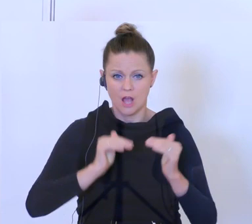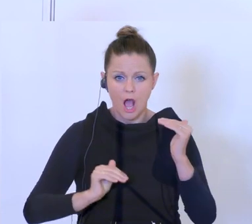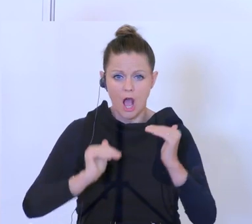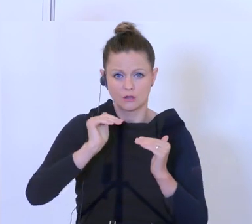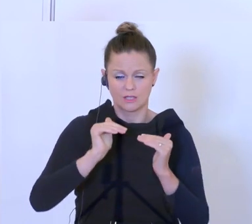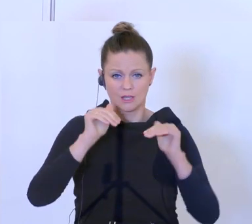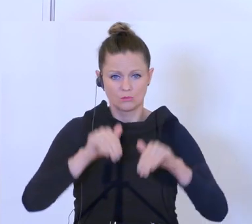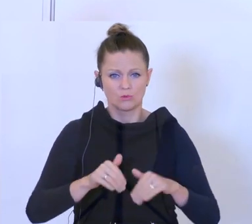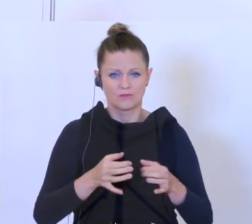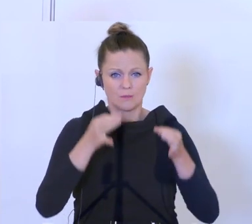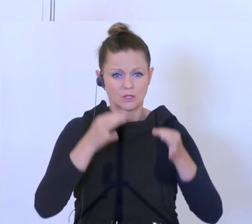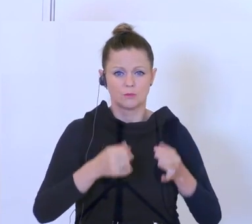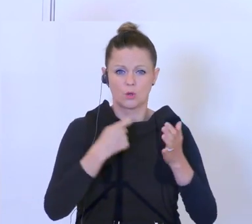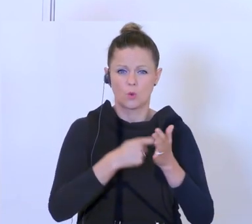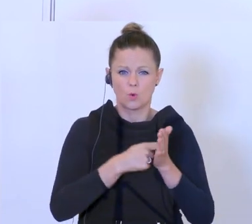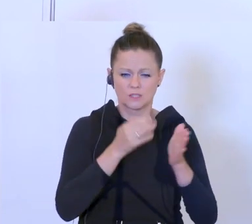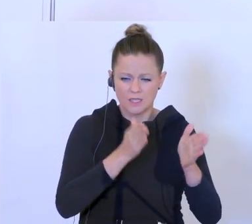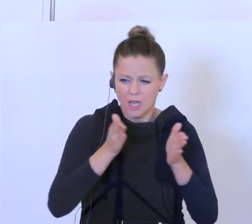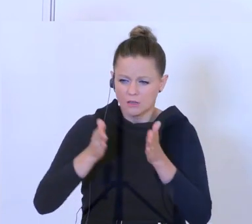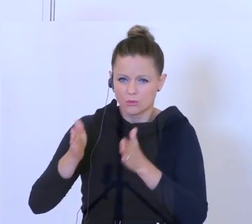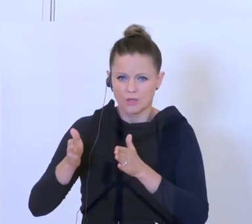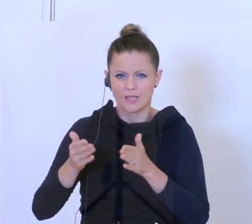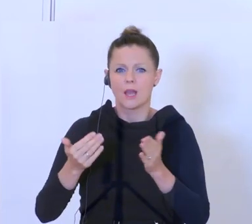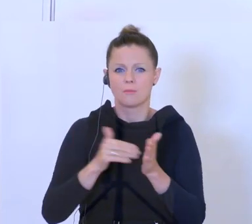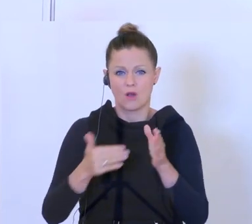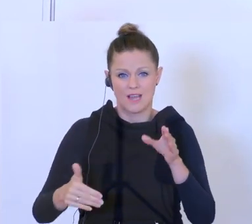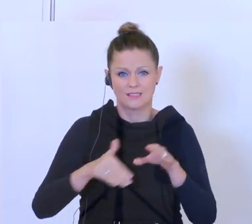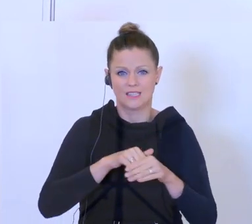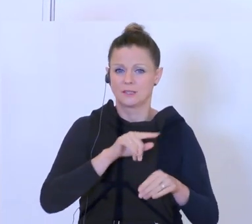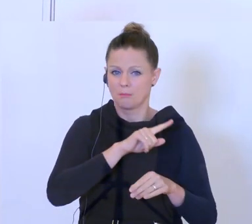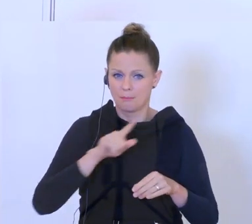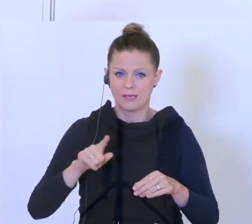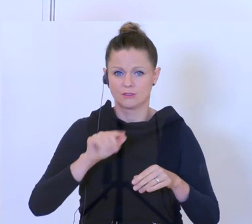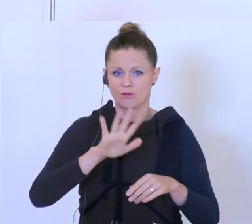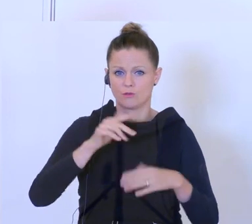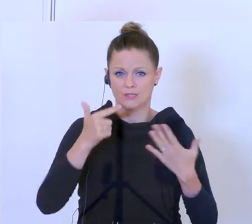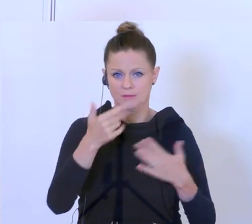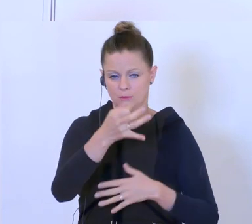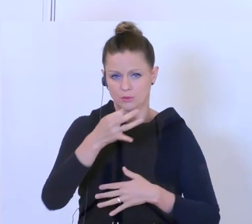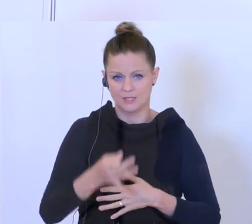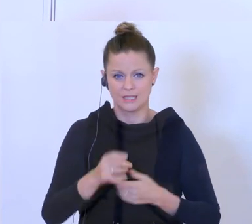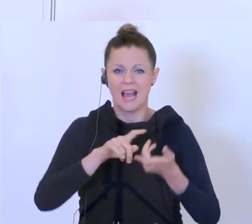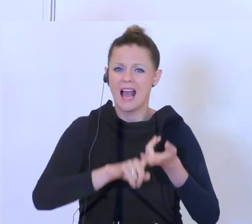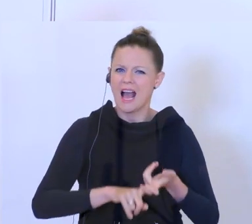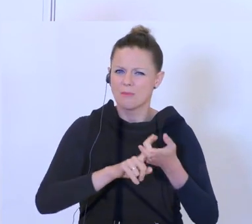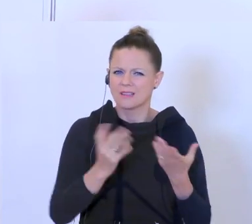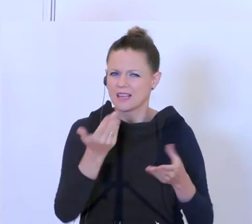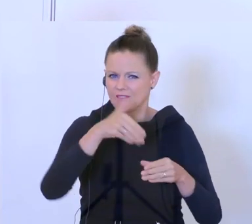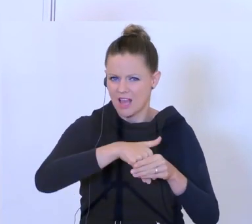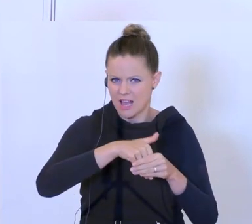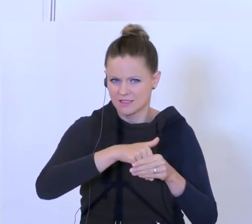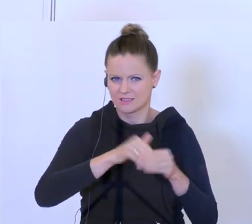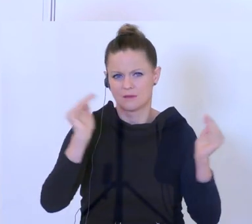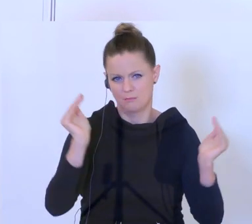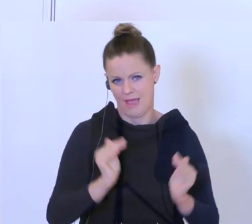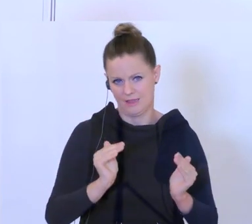Kostenkategorien ersetzt werden bis zu 75 % je nach Beeinträchtigung bei den